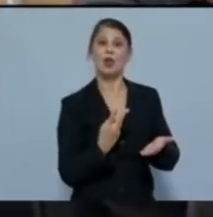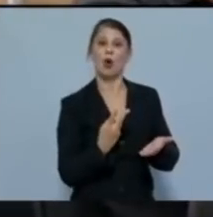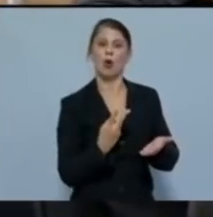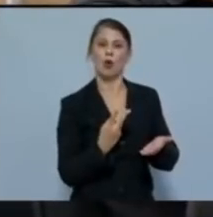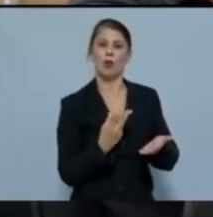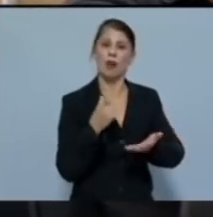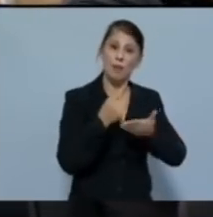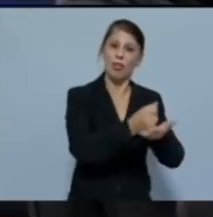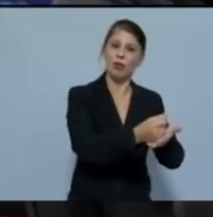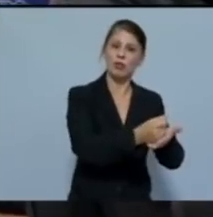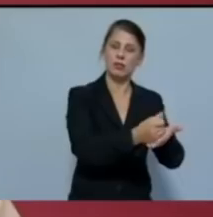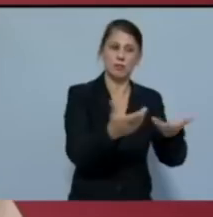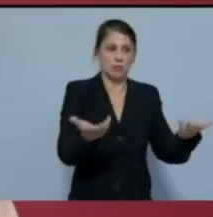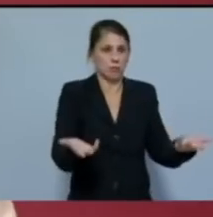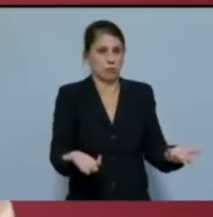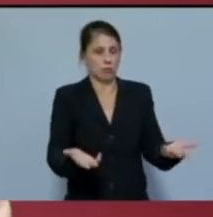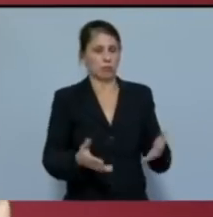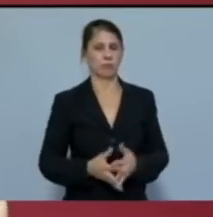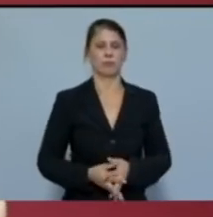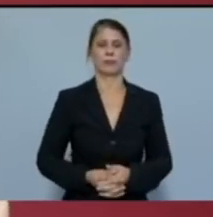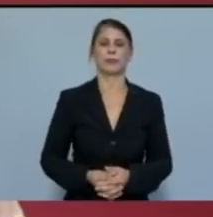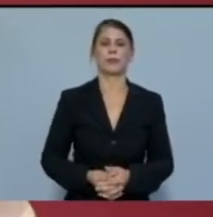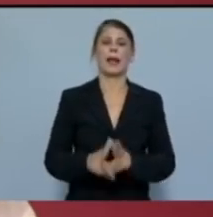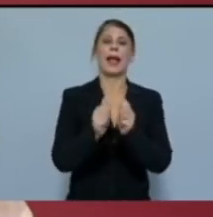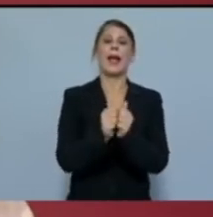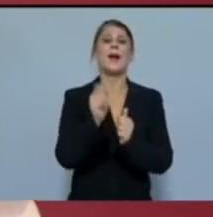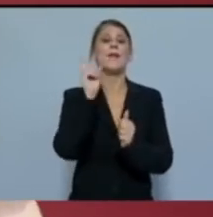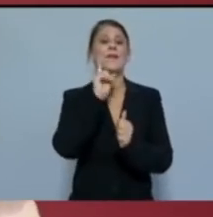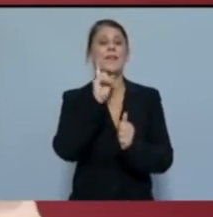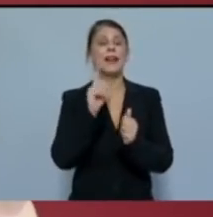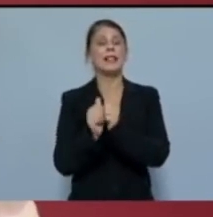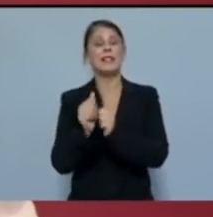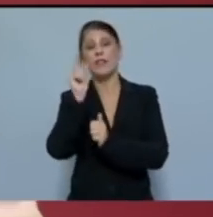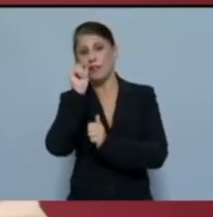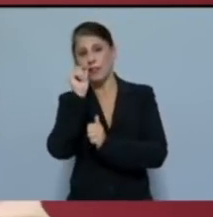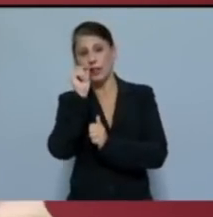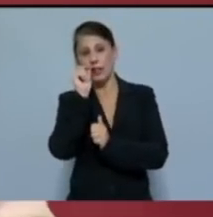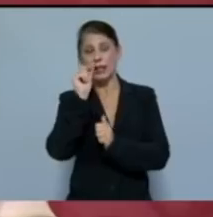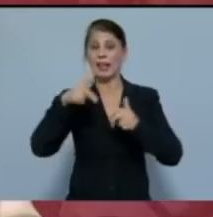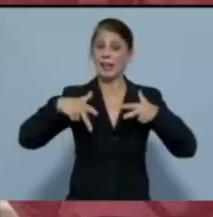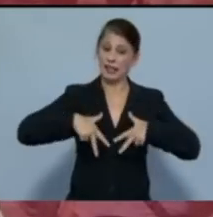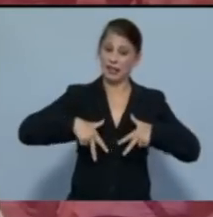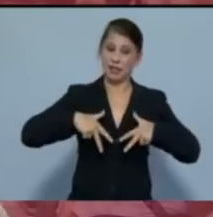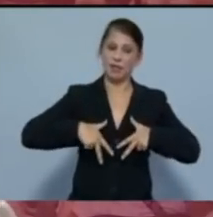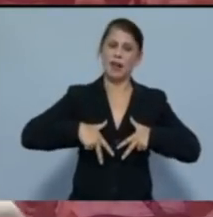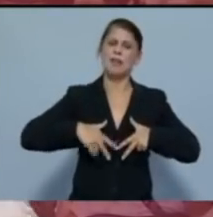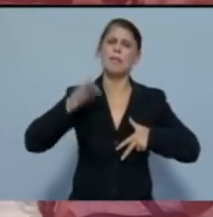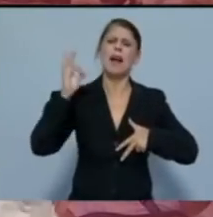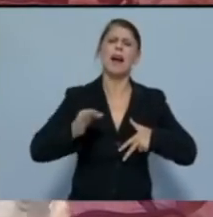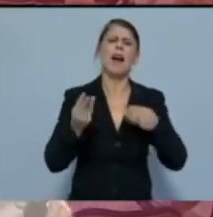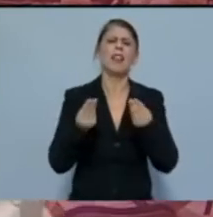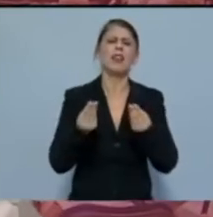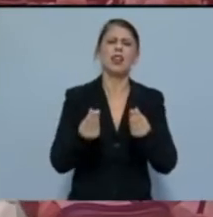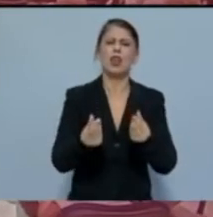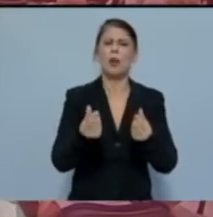Φίλες και φίλοι, η κυβέρνηση που κλείνει σε όλες τις πτώσεις τη στήριξη της νέας